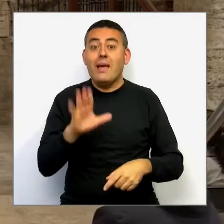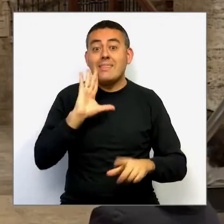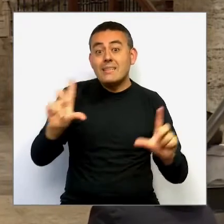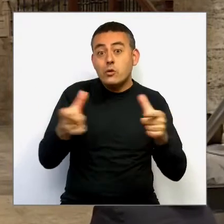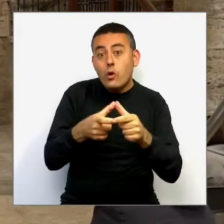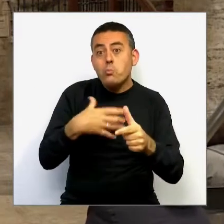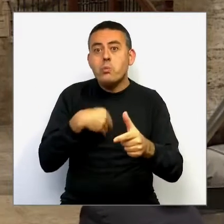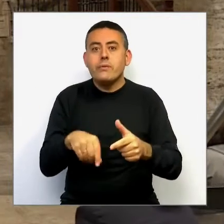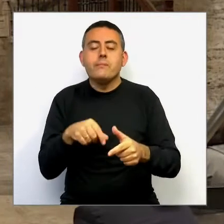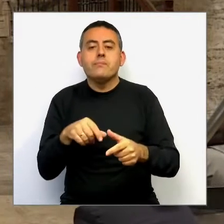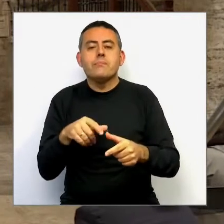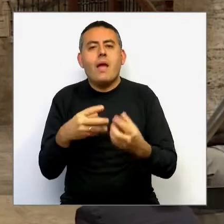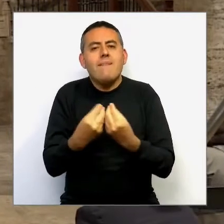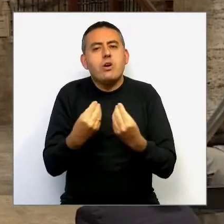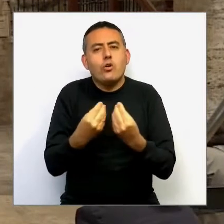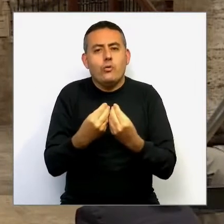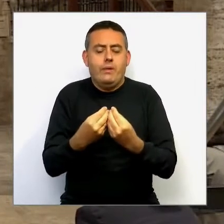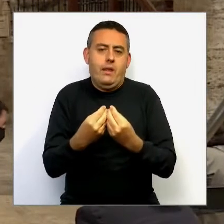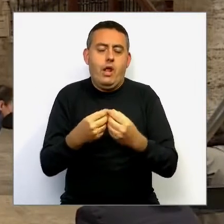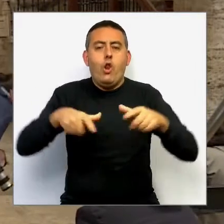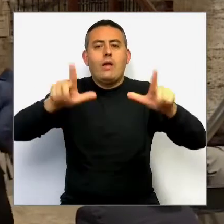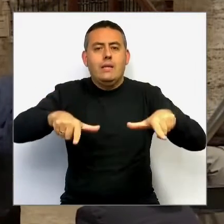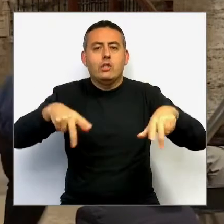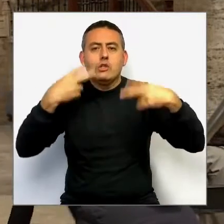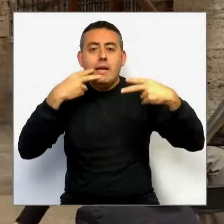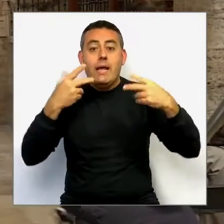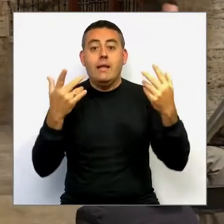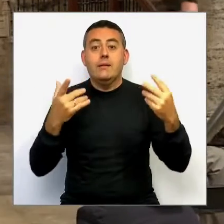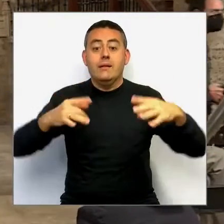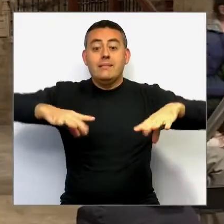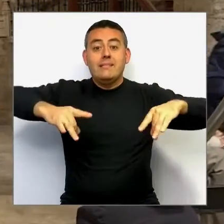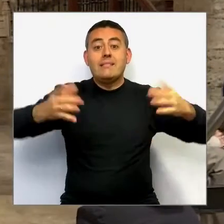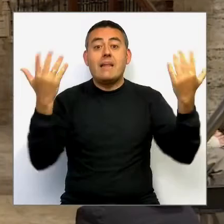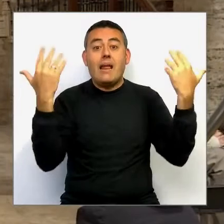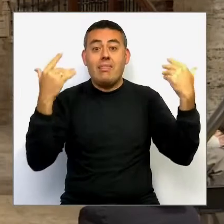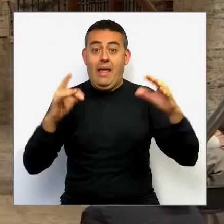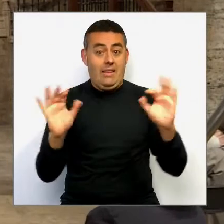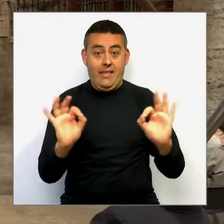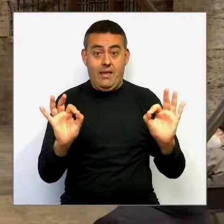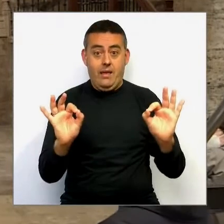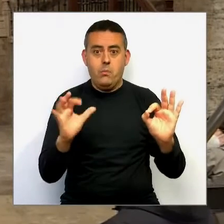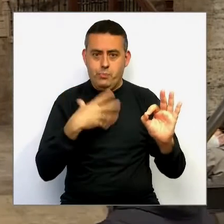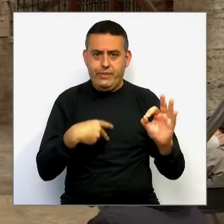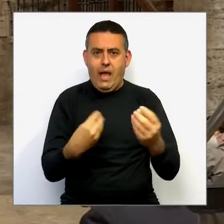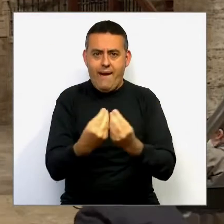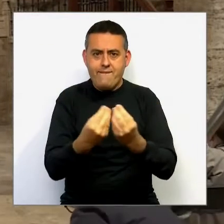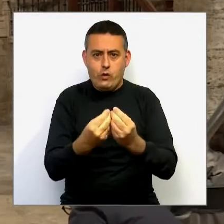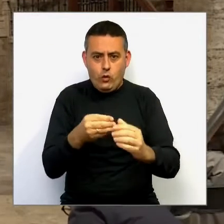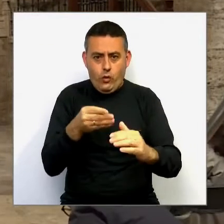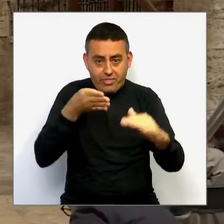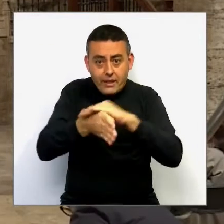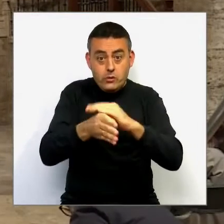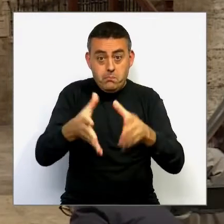locales de hostelería que no tienen terraza. Es que no lo he oído, Digo que en la reunión se ha tratado la